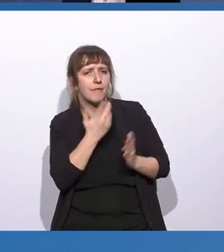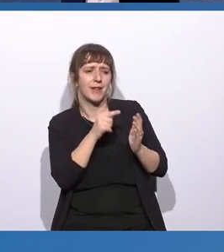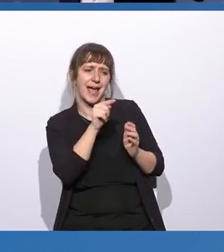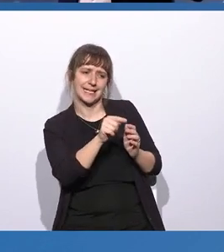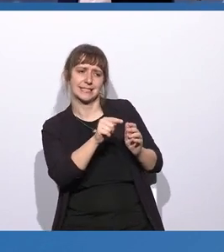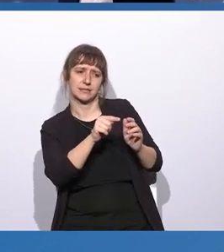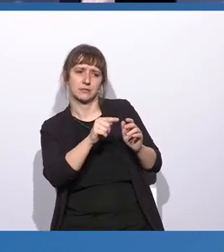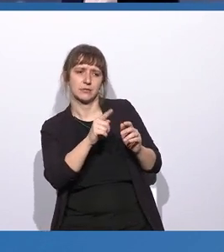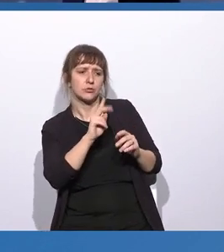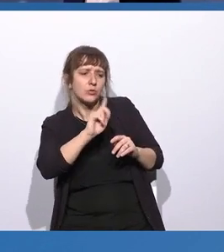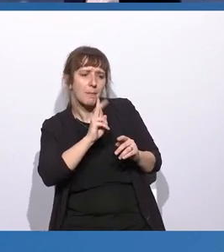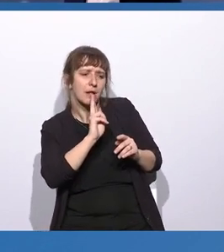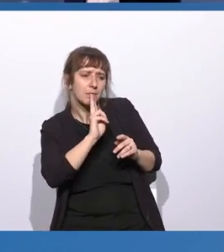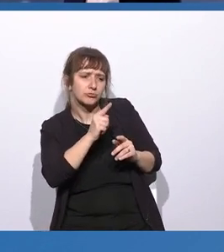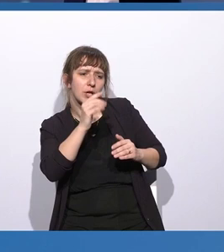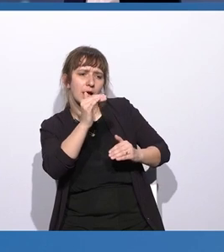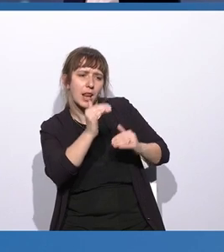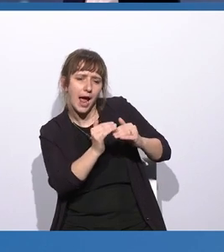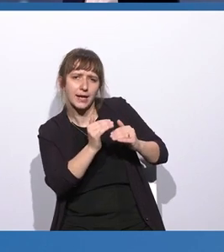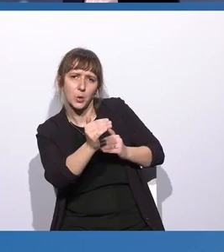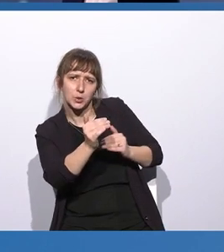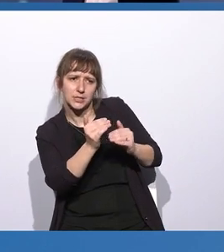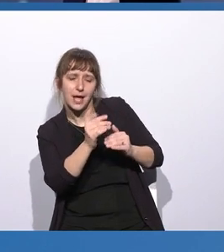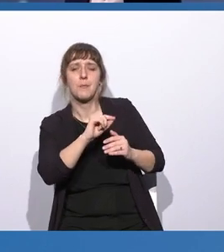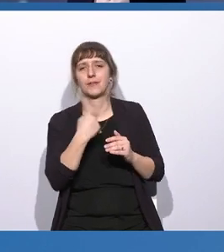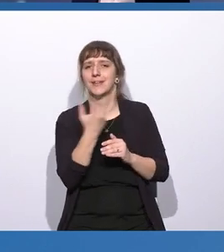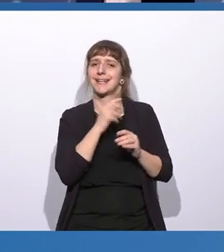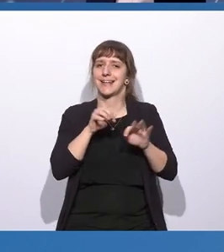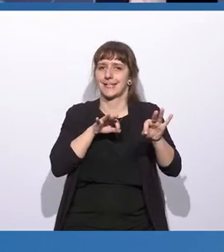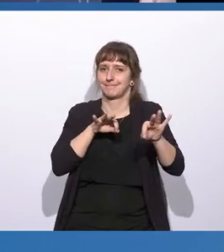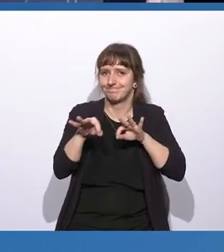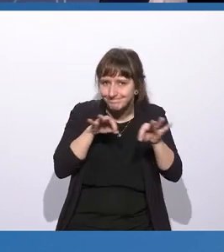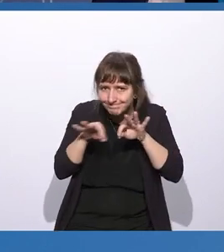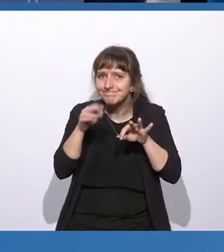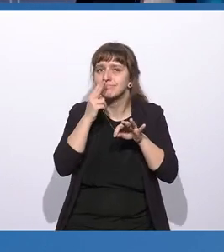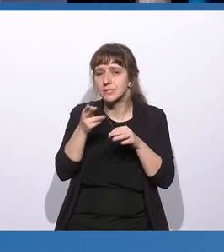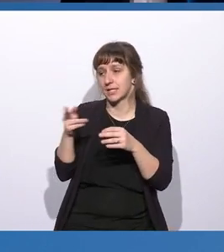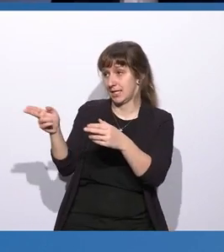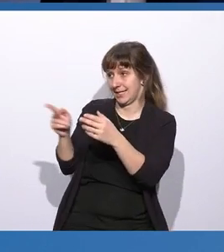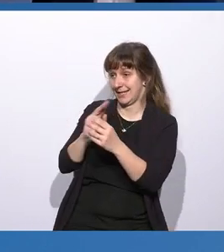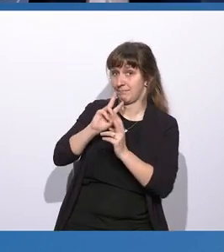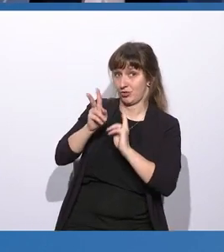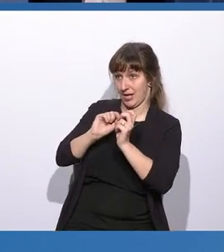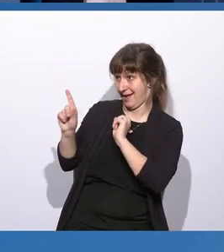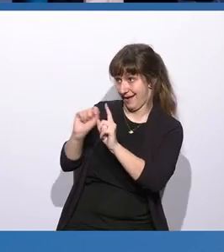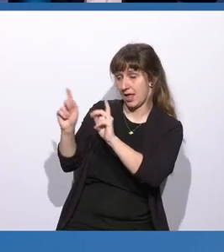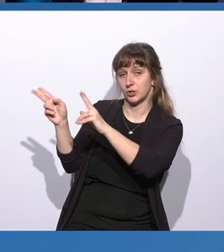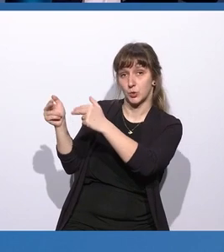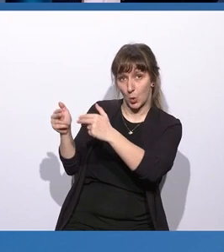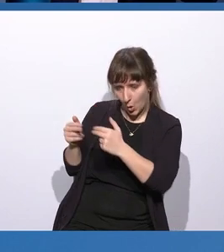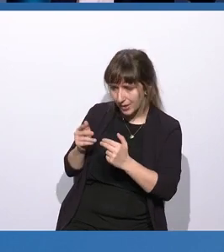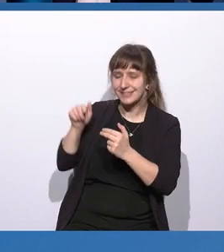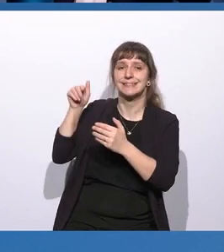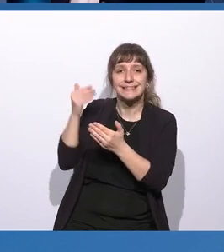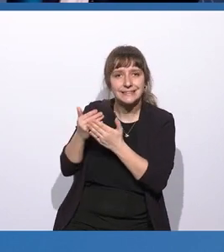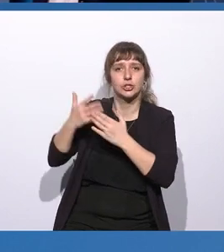dass die Retouren verringert werden. Also wir konnten in einem signifikanten Maße dadurch Retouren reduzieren. Durch die Reduzierung der